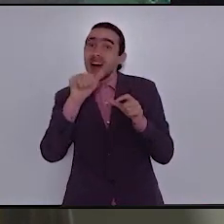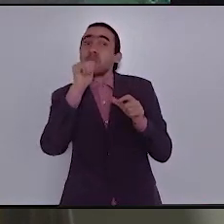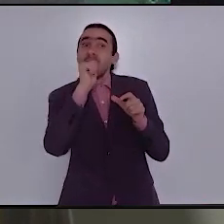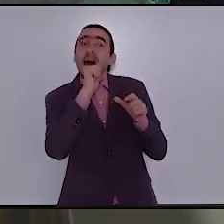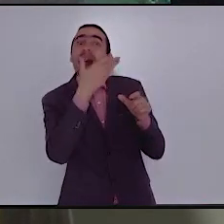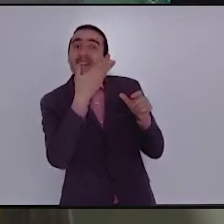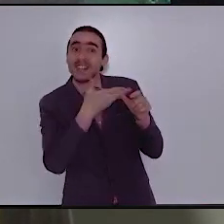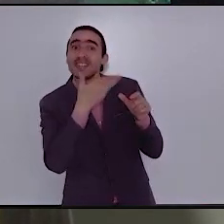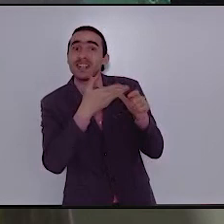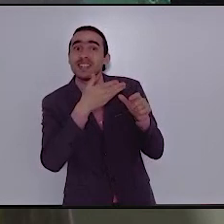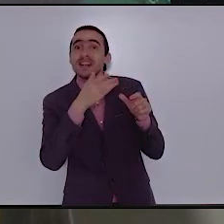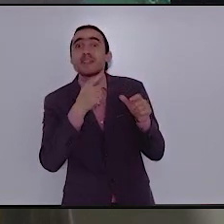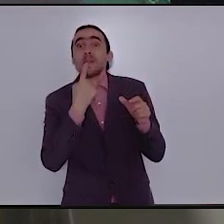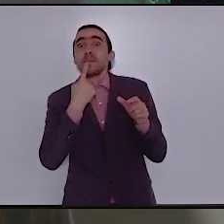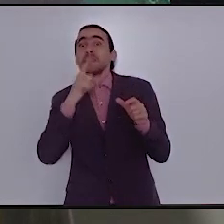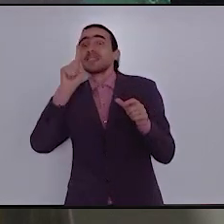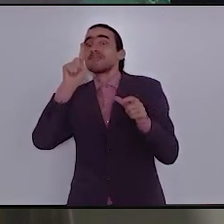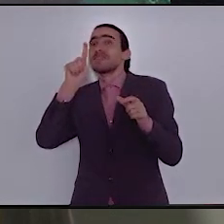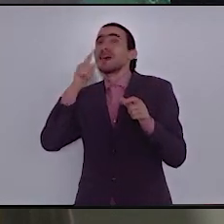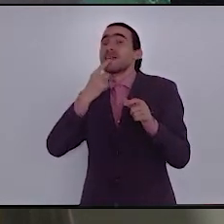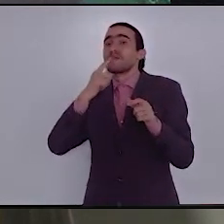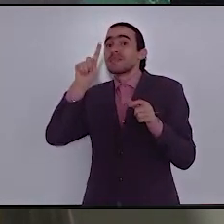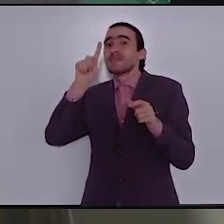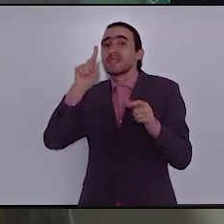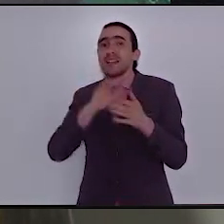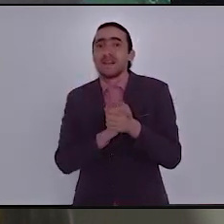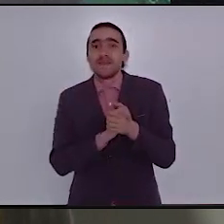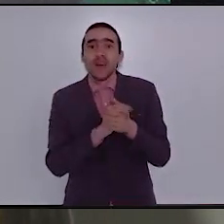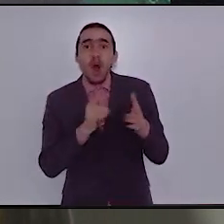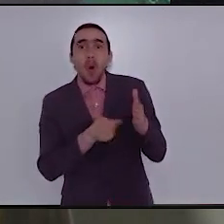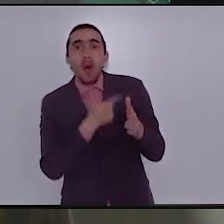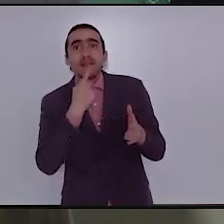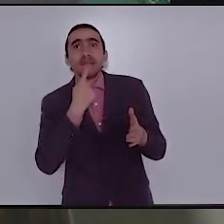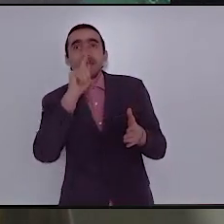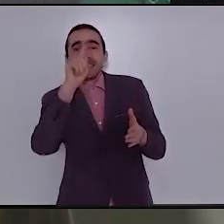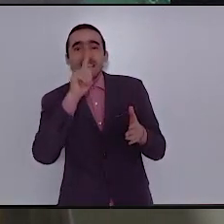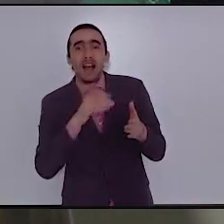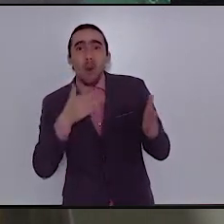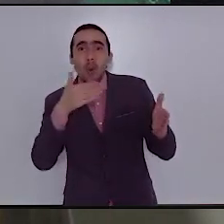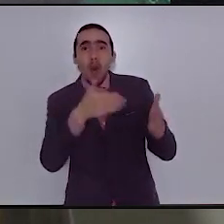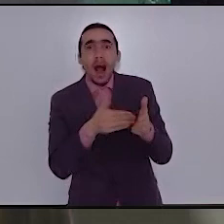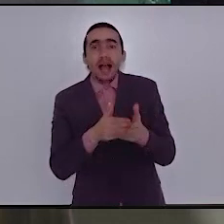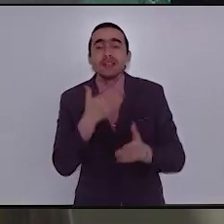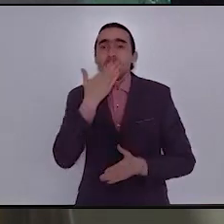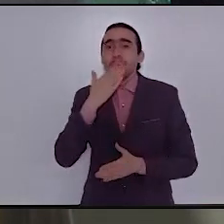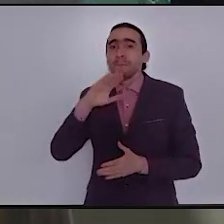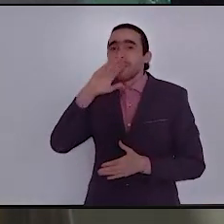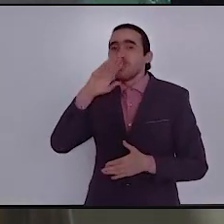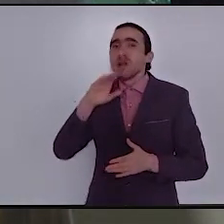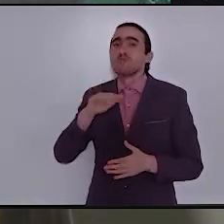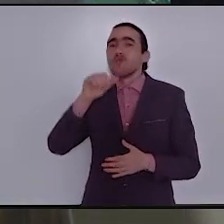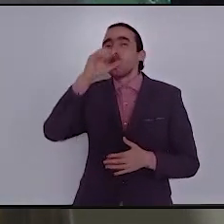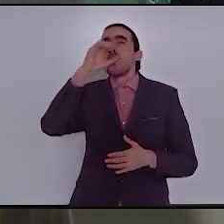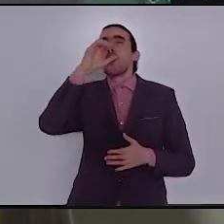هيا قل بسم الله قبل الشرب وماذا نقول بعد الشرب؟ الحمد لله رب العالمين الذي